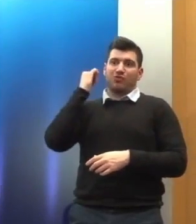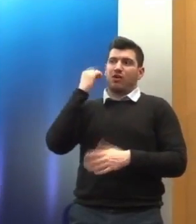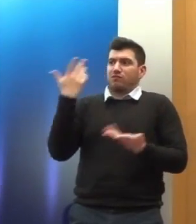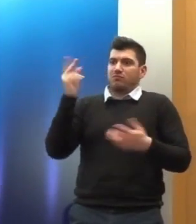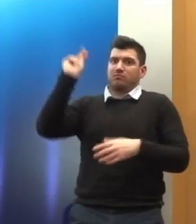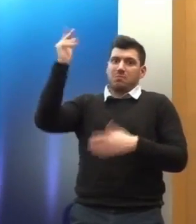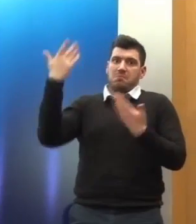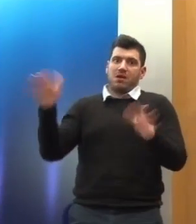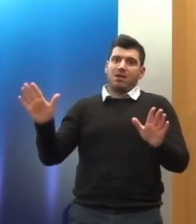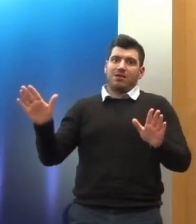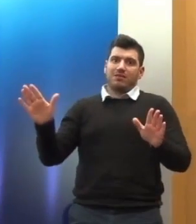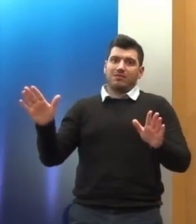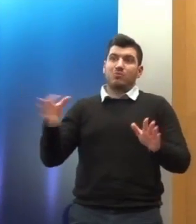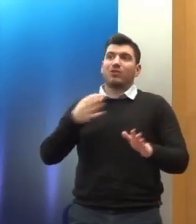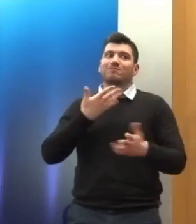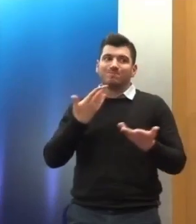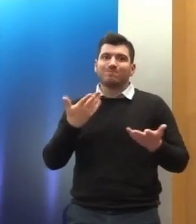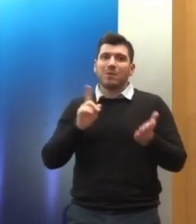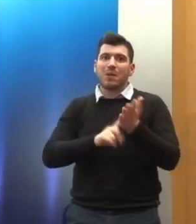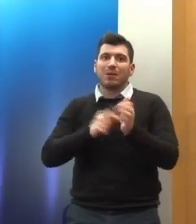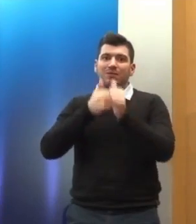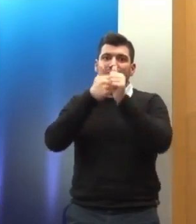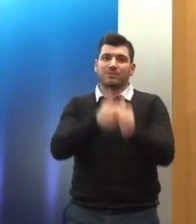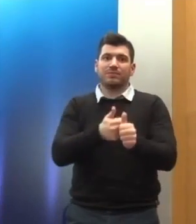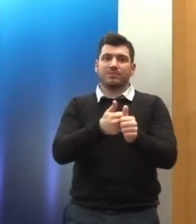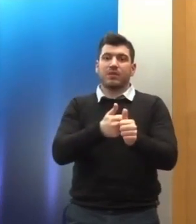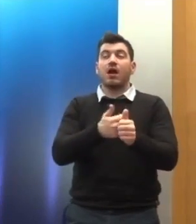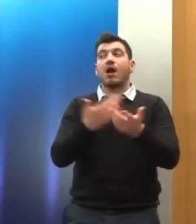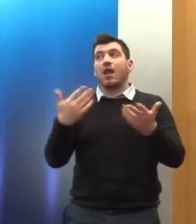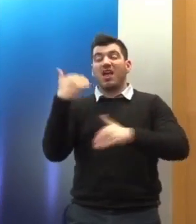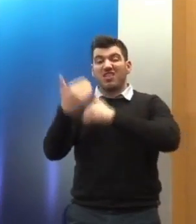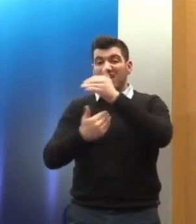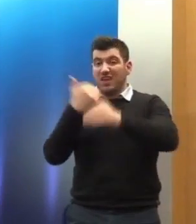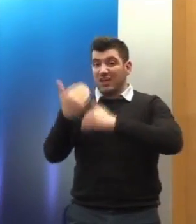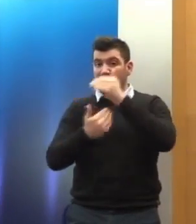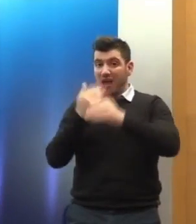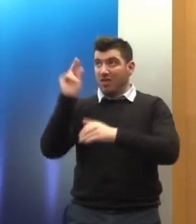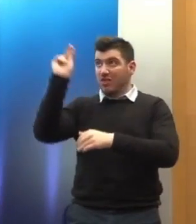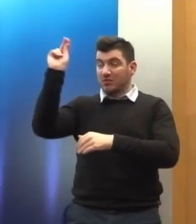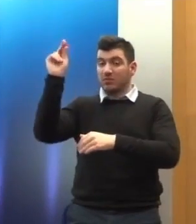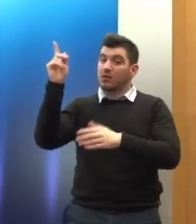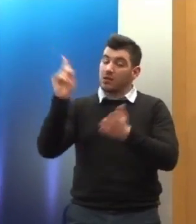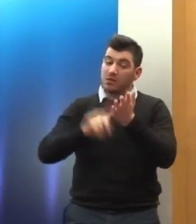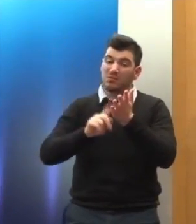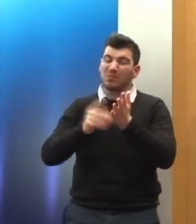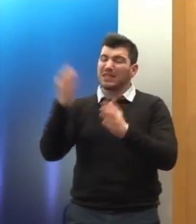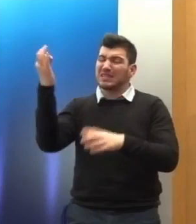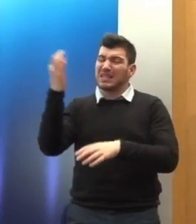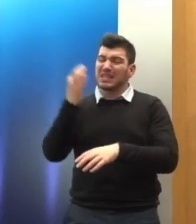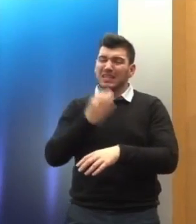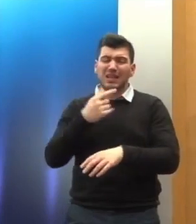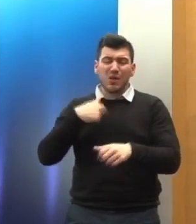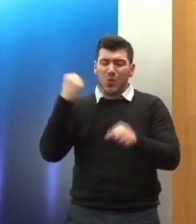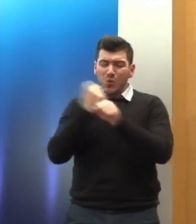Από την άλλη όμως πρέπει να σας πω ότι η διαδικασία αυτή είναι μια διαδικασία που απαιτεί διαρκή προσπάθεια, συστηματική και